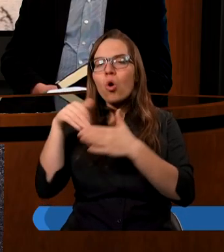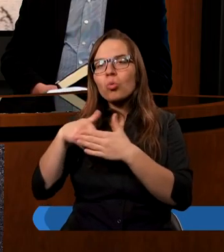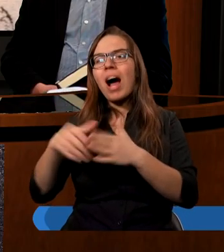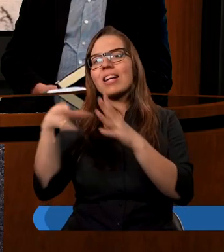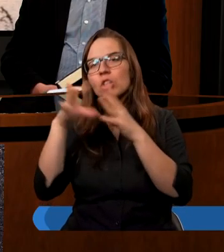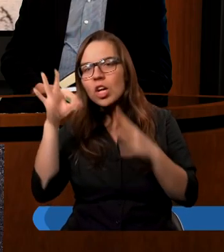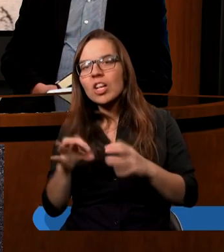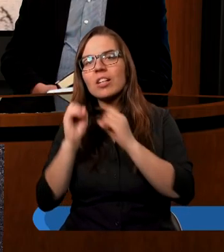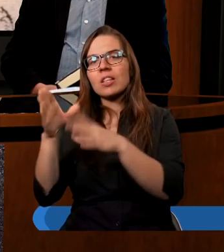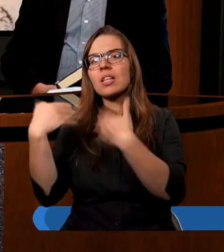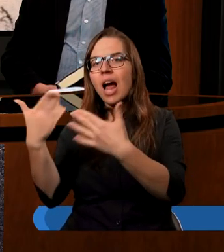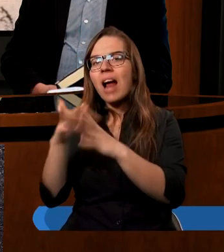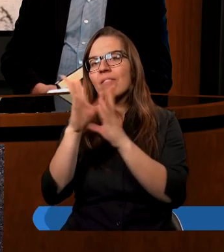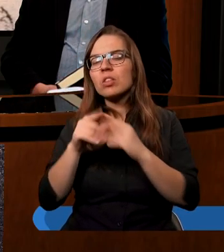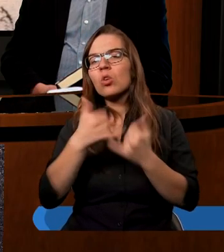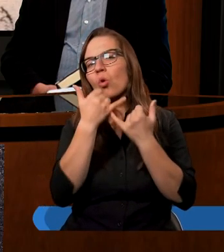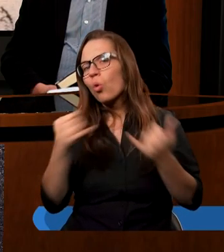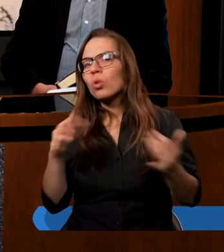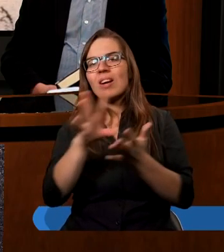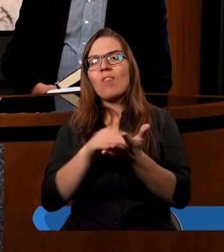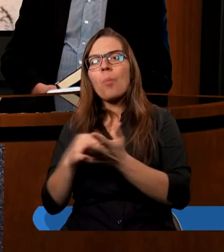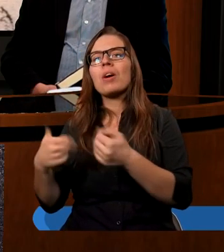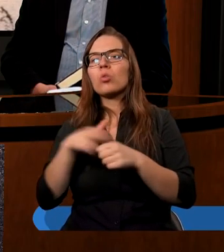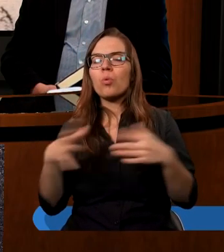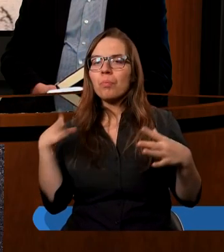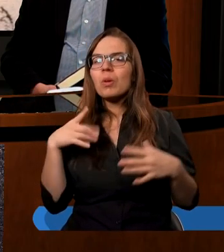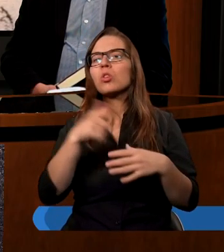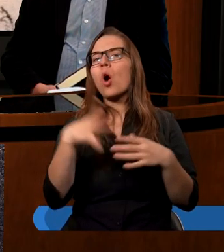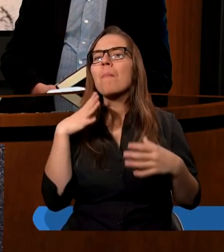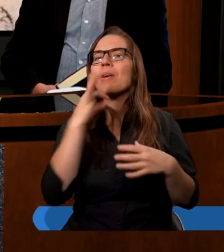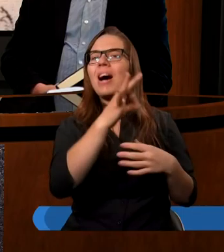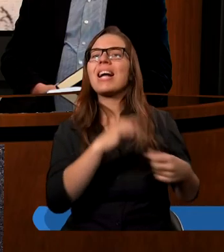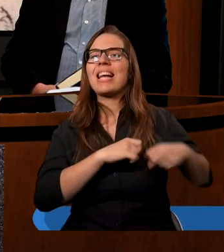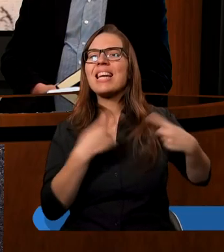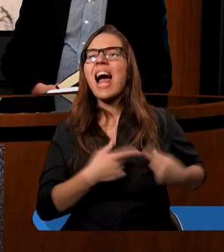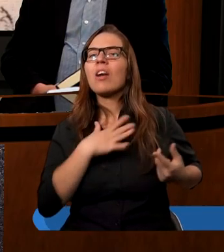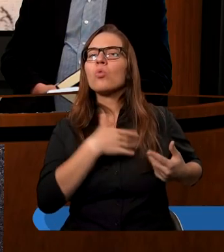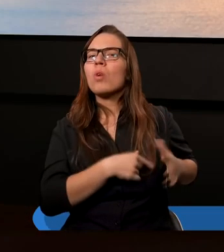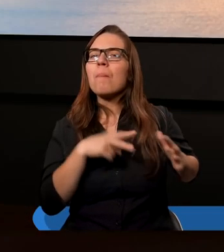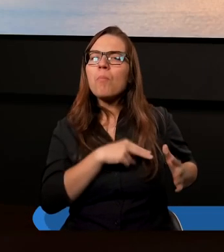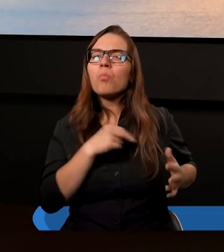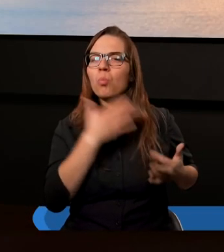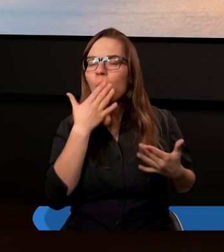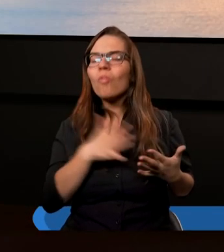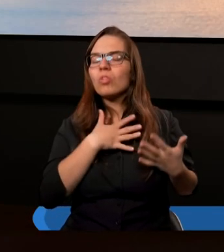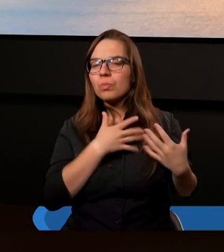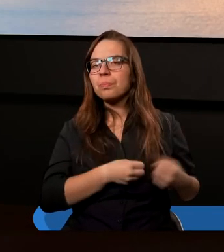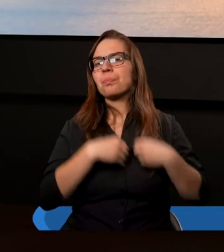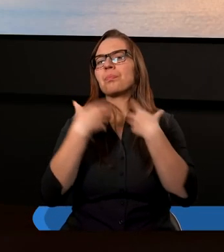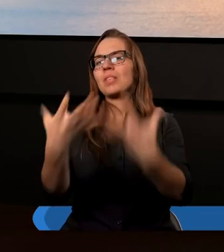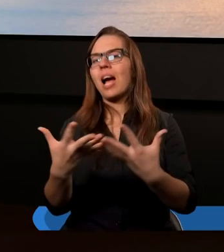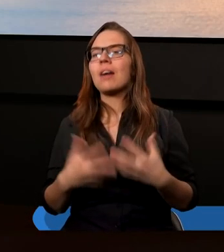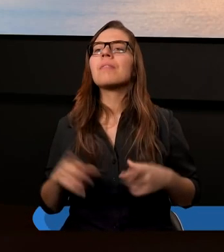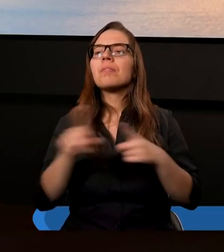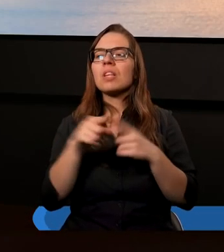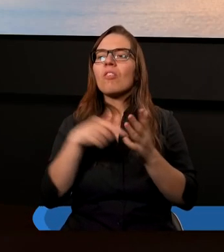dziesięcinę. I tutaj w różnej formie, którą byli. To była ich potrzeba serca. Tak. No właśnie. To jest niesamowicie istotne,